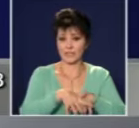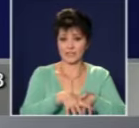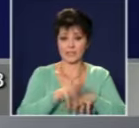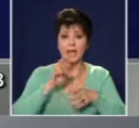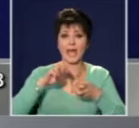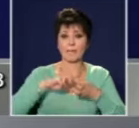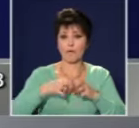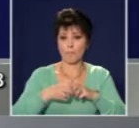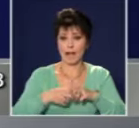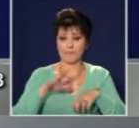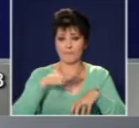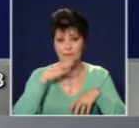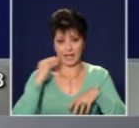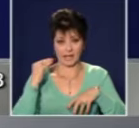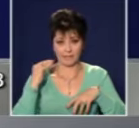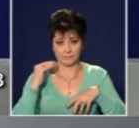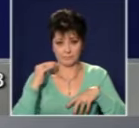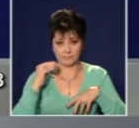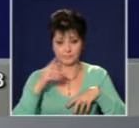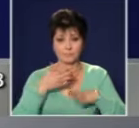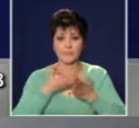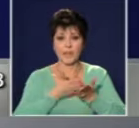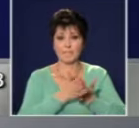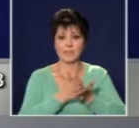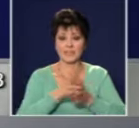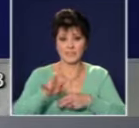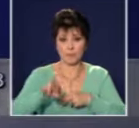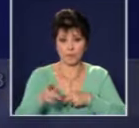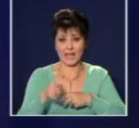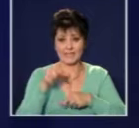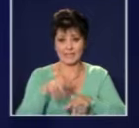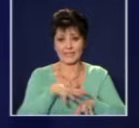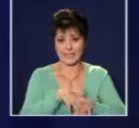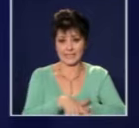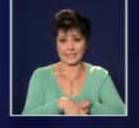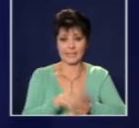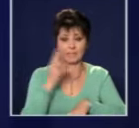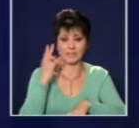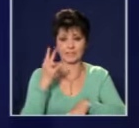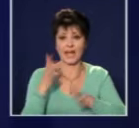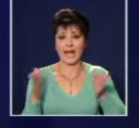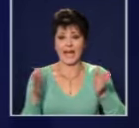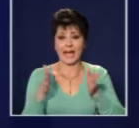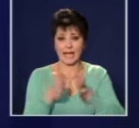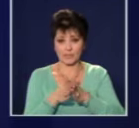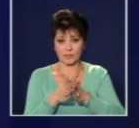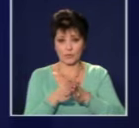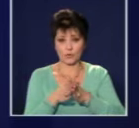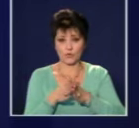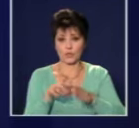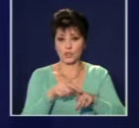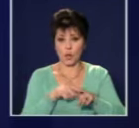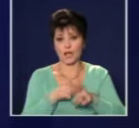Проблем номер 1 и всички трябва да го знаят. Пътя за реформирането на тази система са два. Краткосрочен и дългосрочен.